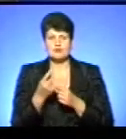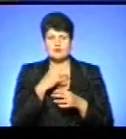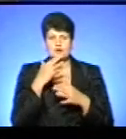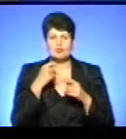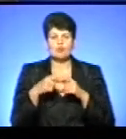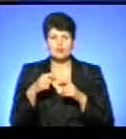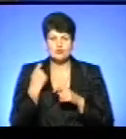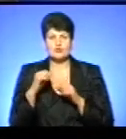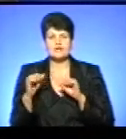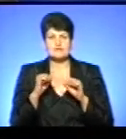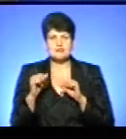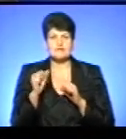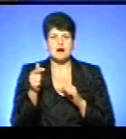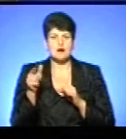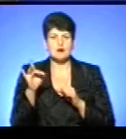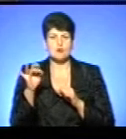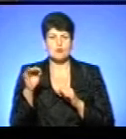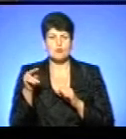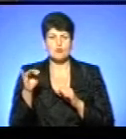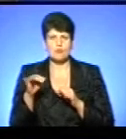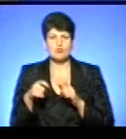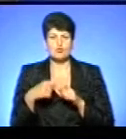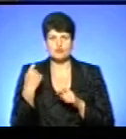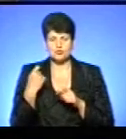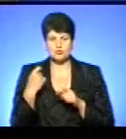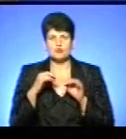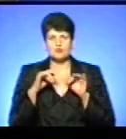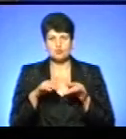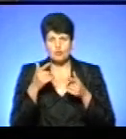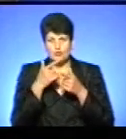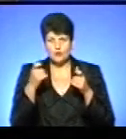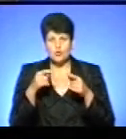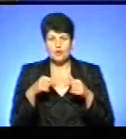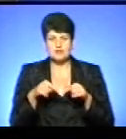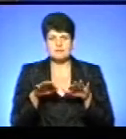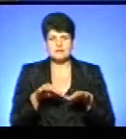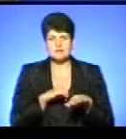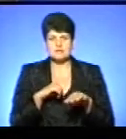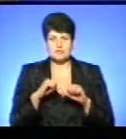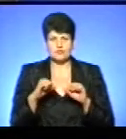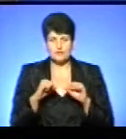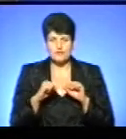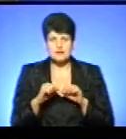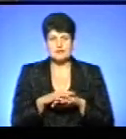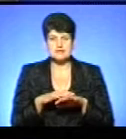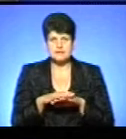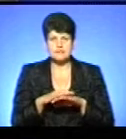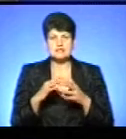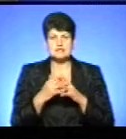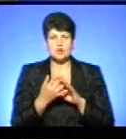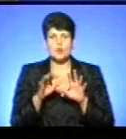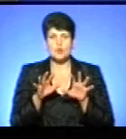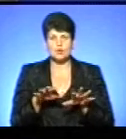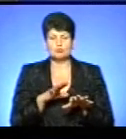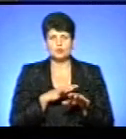встановлено, що керівництво Агрополіс порушило процедуру повідомлення органів місцевого самоврядування та населення. Сільського голову про обробку